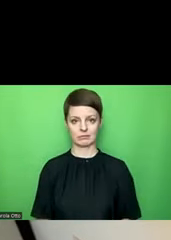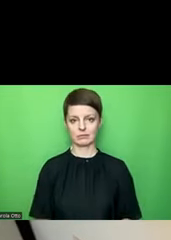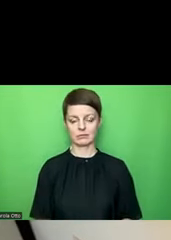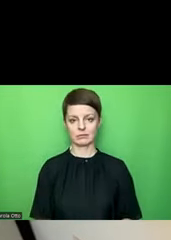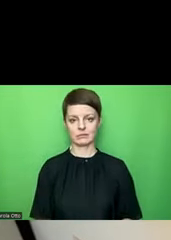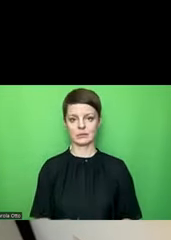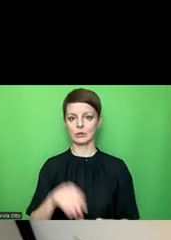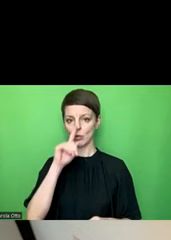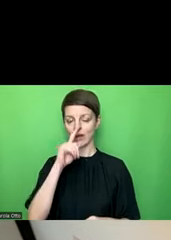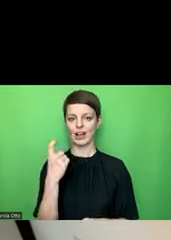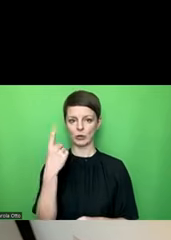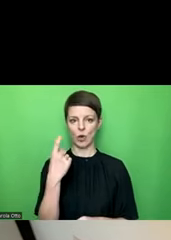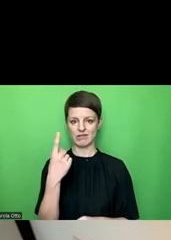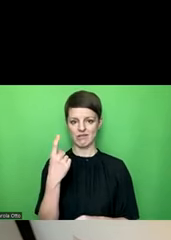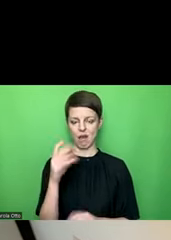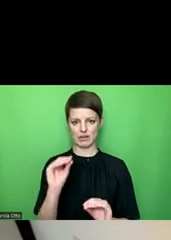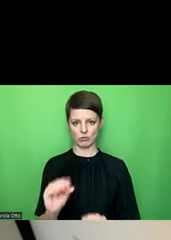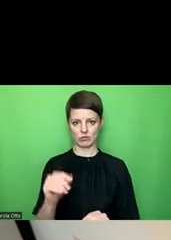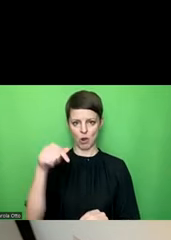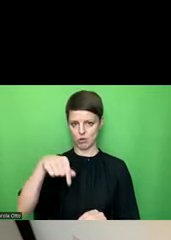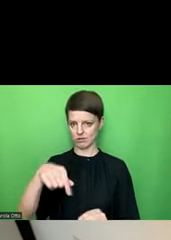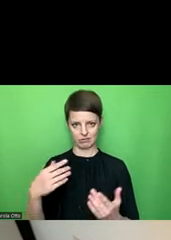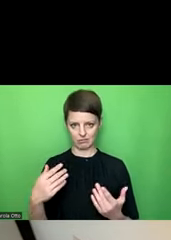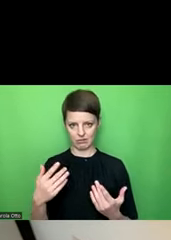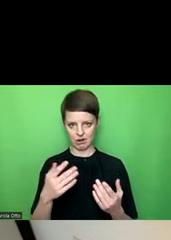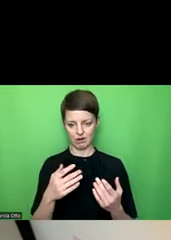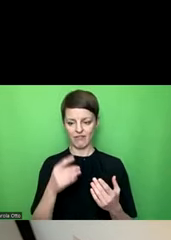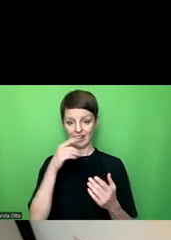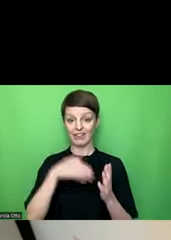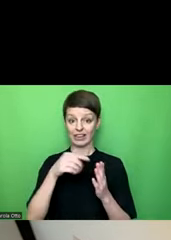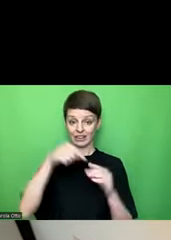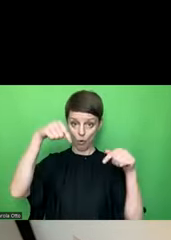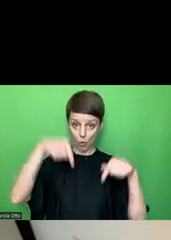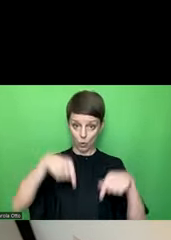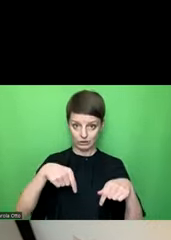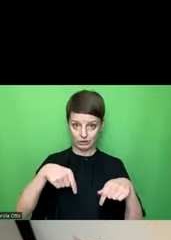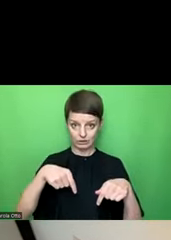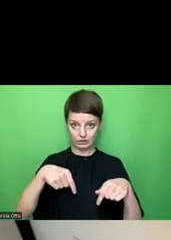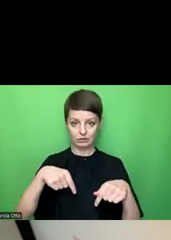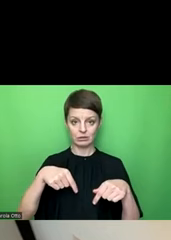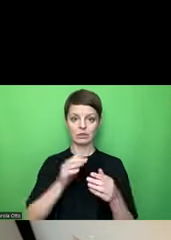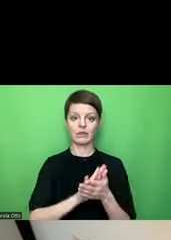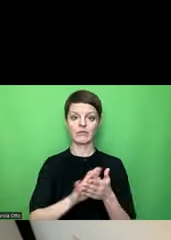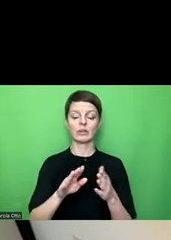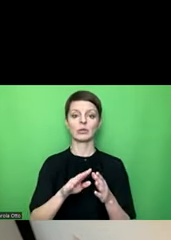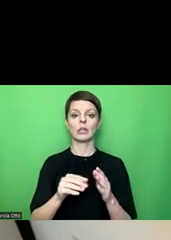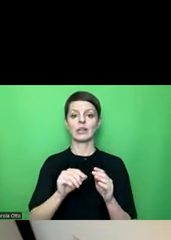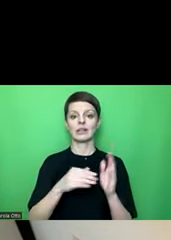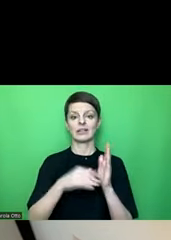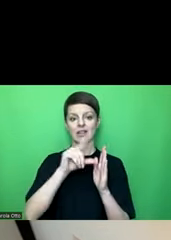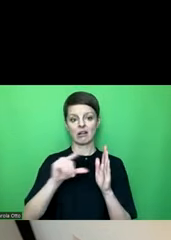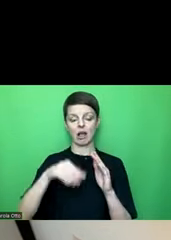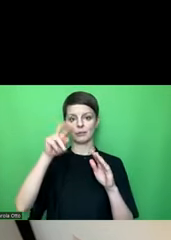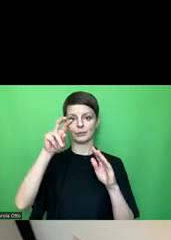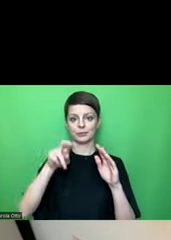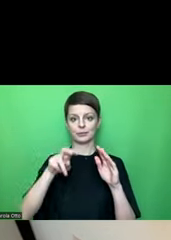die Cursor-Tasten verwende, nach unten. Sie werden sehen, wenn ich jetzt weiter nach unten gehe, dann wandere ich einfach durch das Diagramm hindurch, ohne